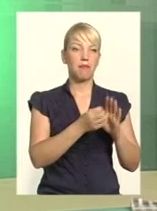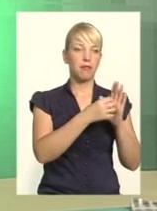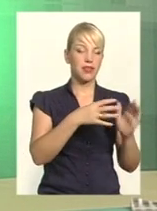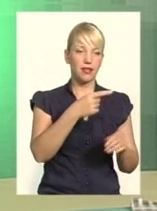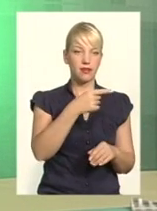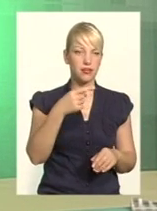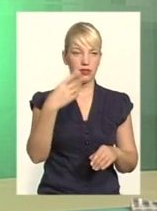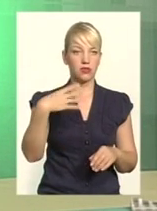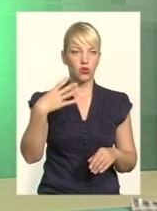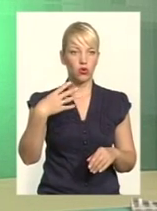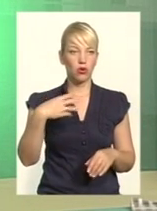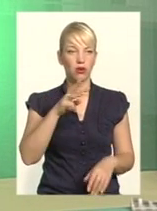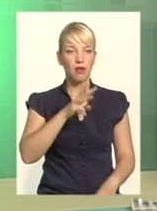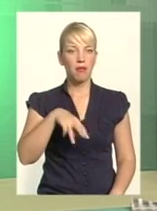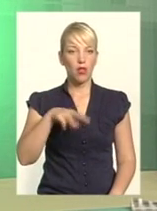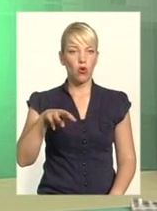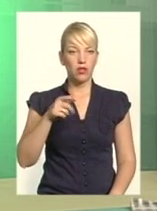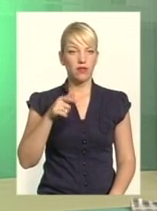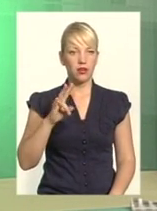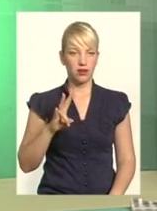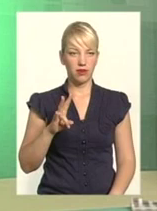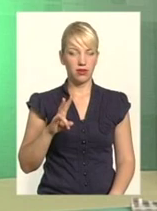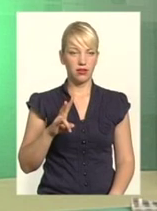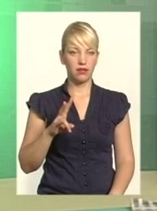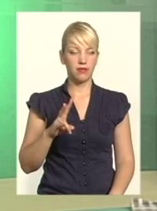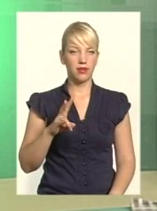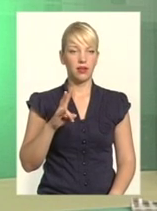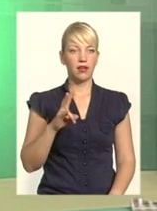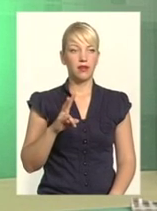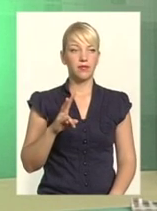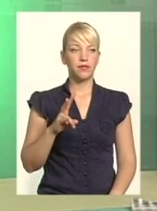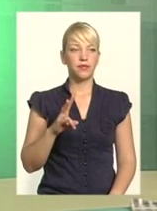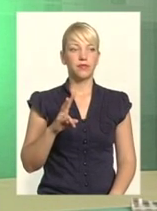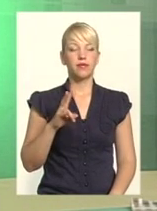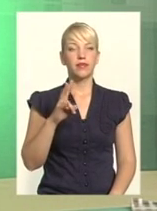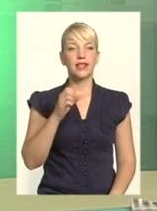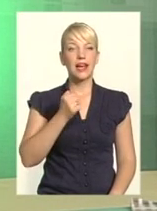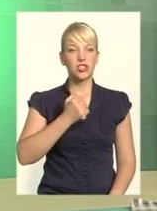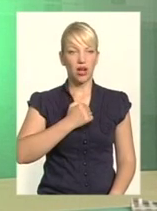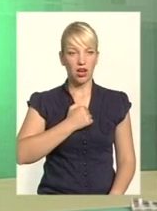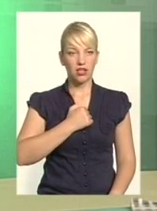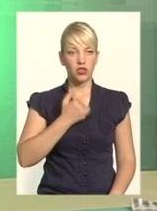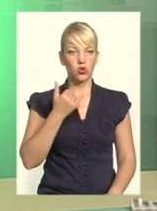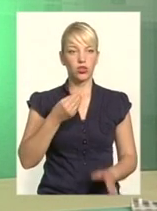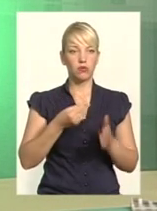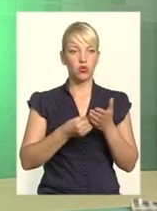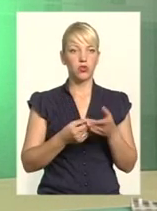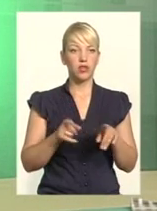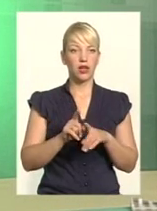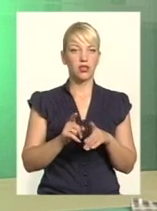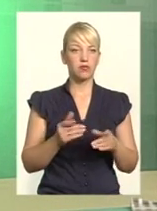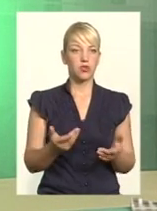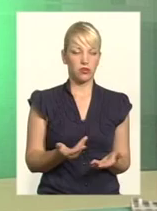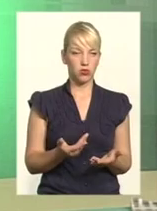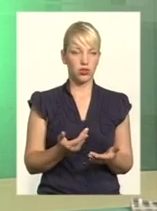мільйонів гривень. І, відповідно, на жаль, сьогодні бюджети живуть за принципом таким. Скільки є